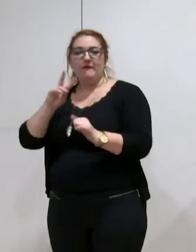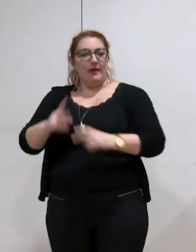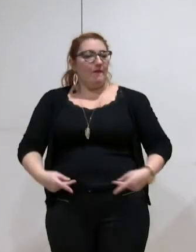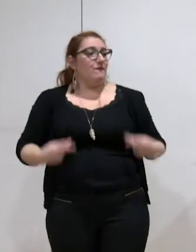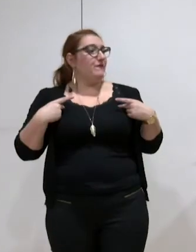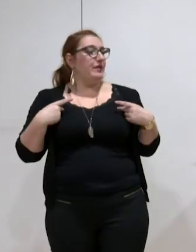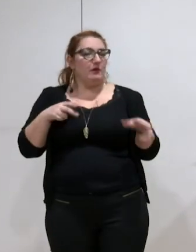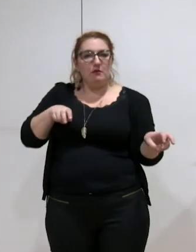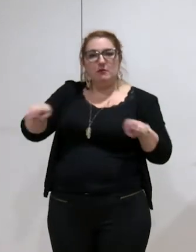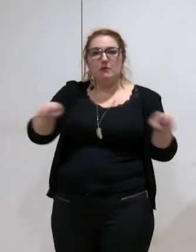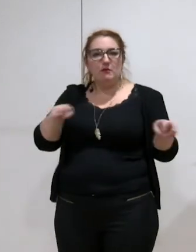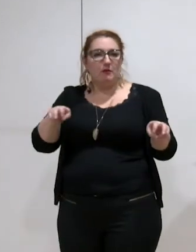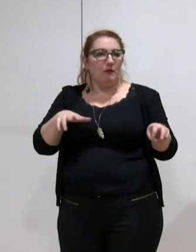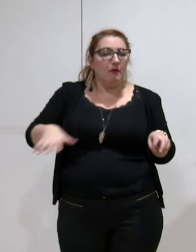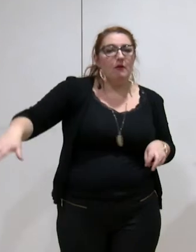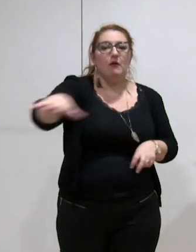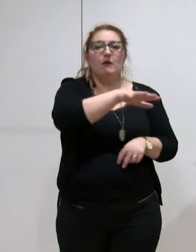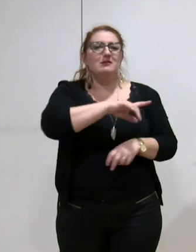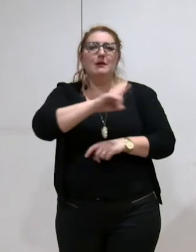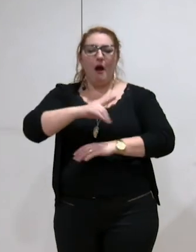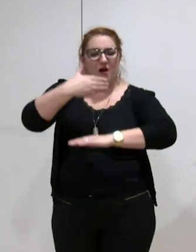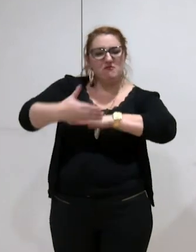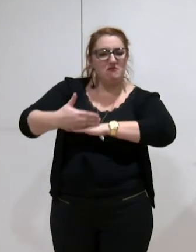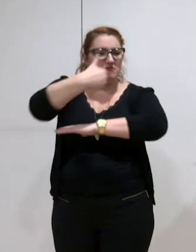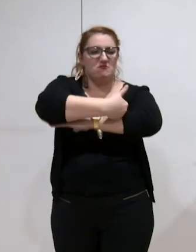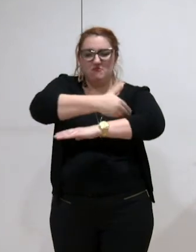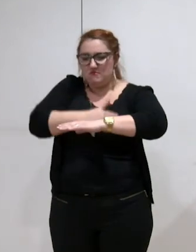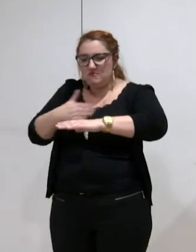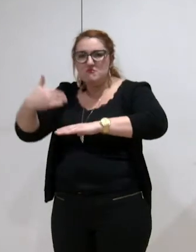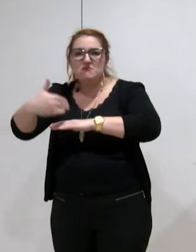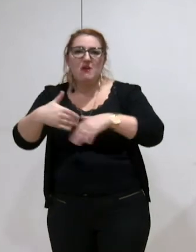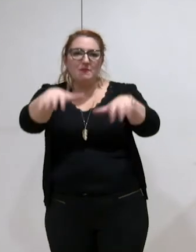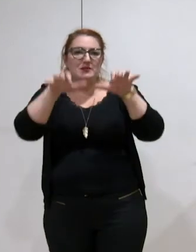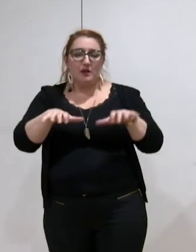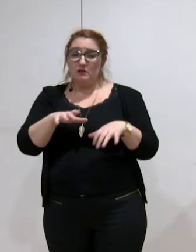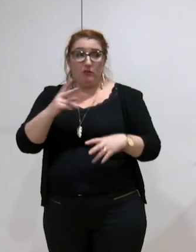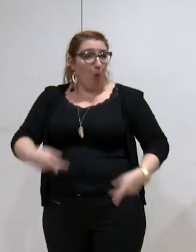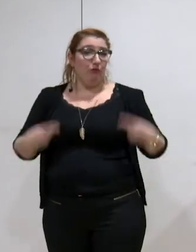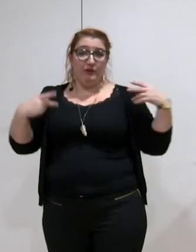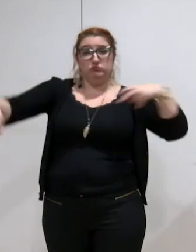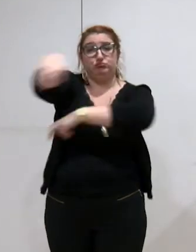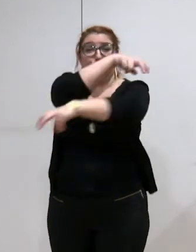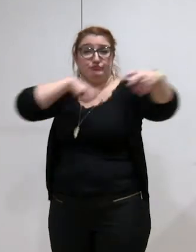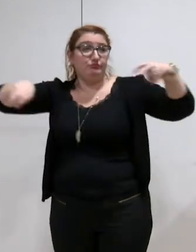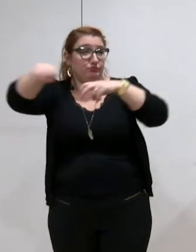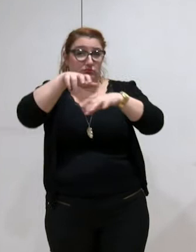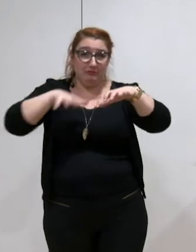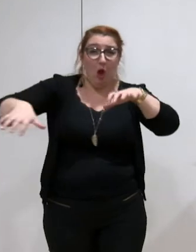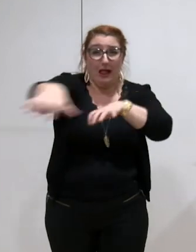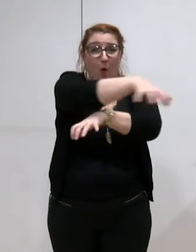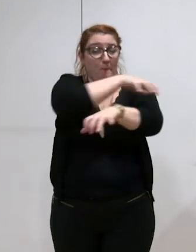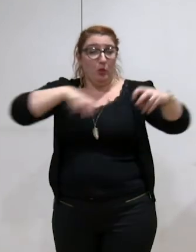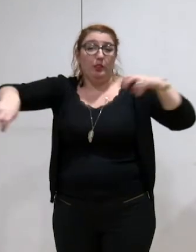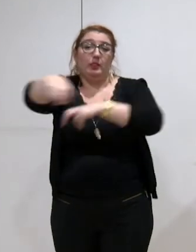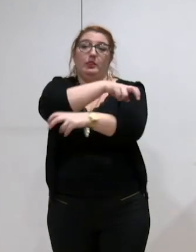administratives des communes depuis déjà un certain temps. L'enjeu de notre métropole, c'est bien sûr d'aller de l'avant